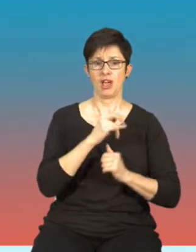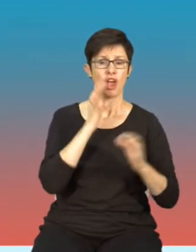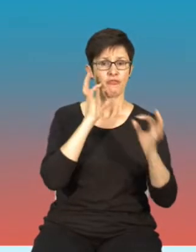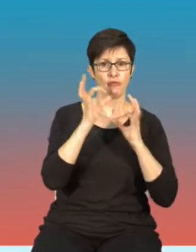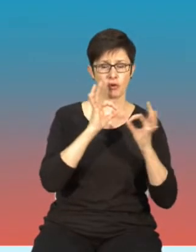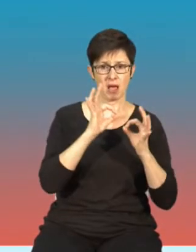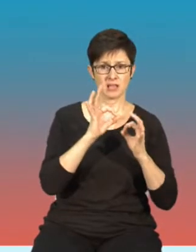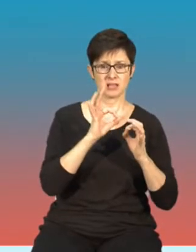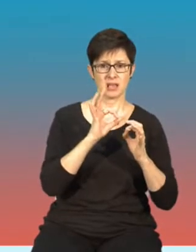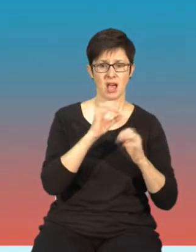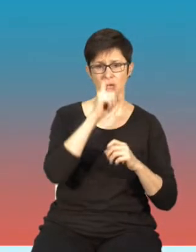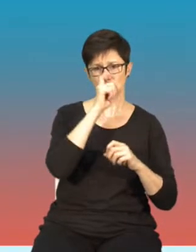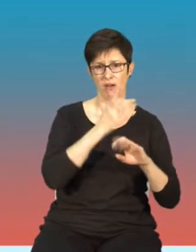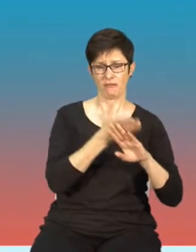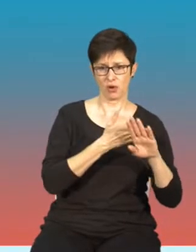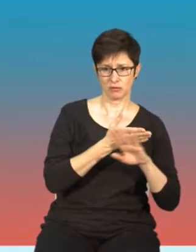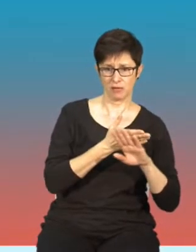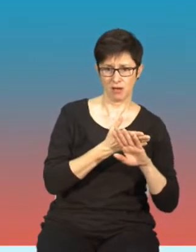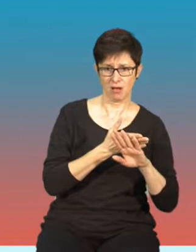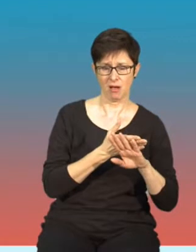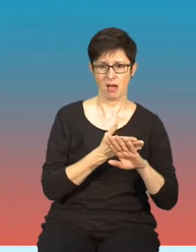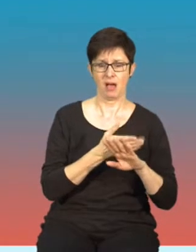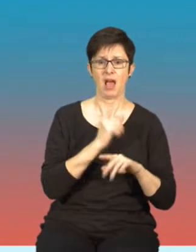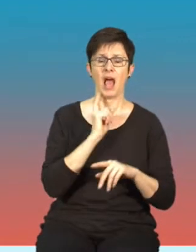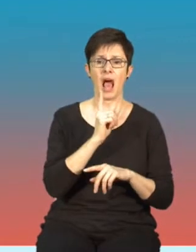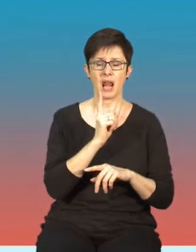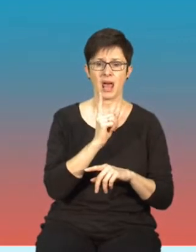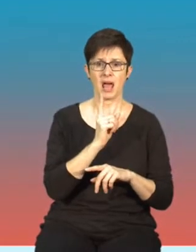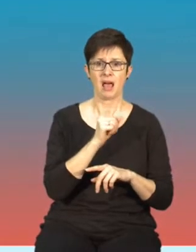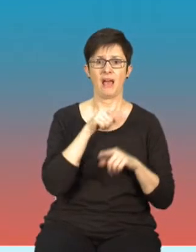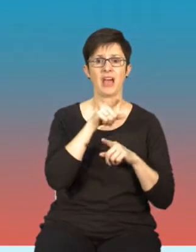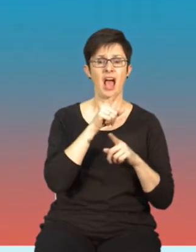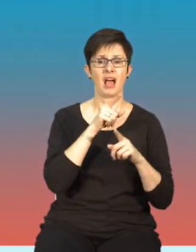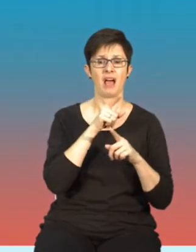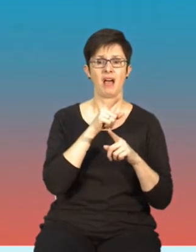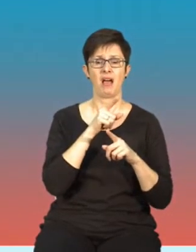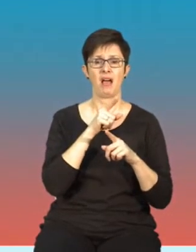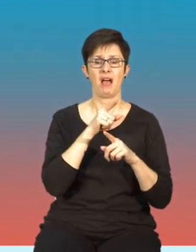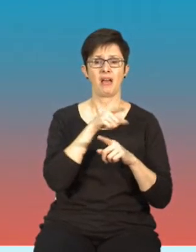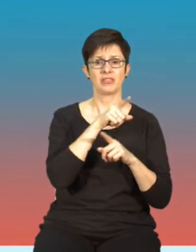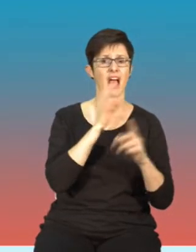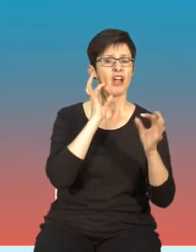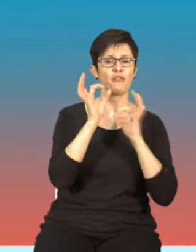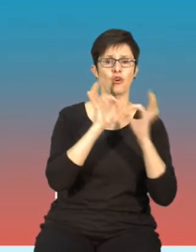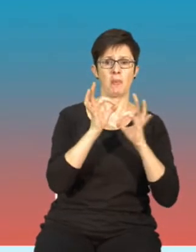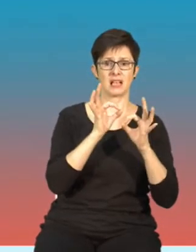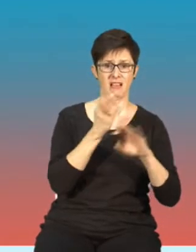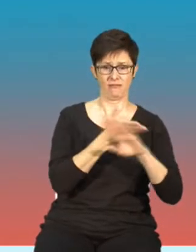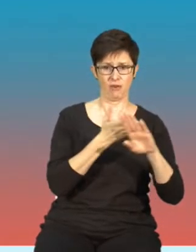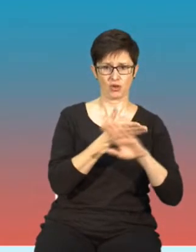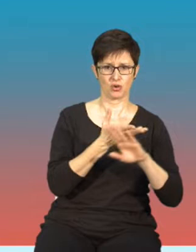zachowania, ale sama nieautentyczna informacja nie jest wyszczególniona